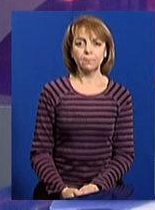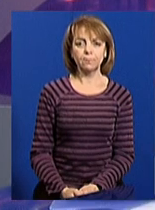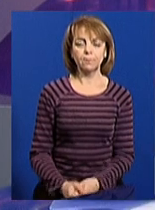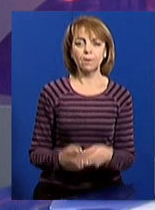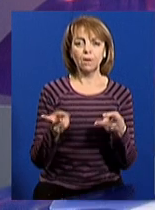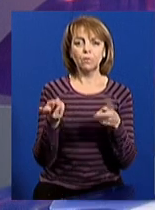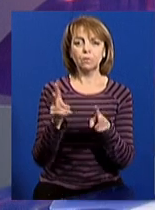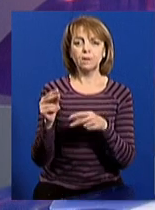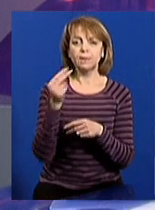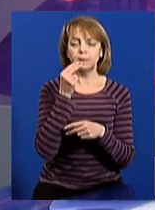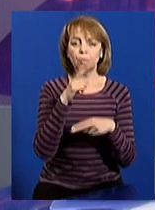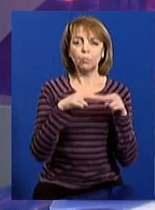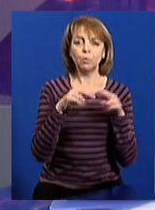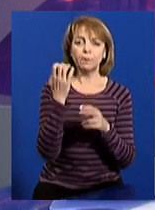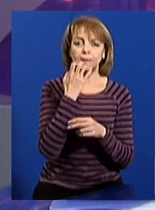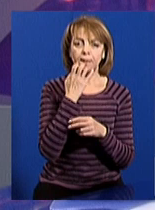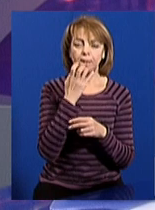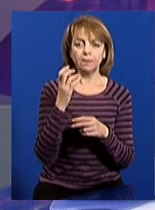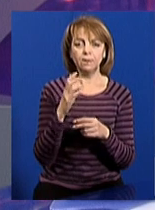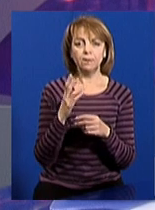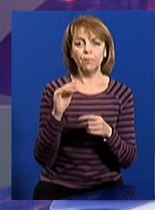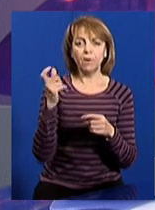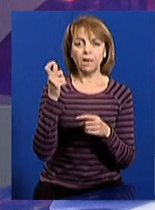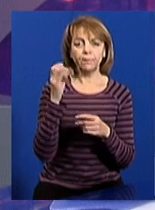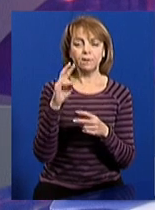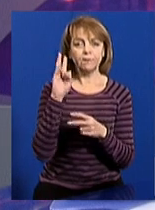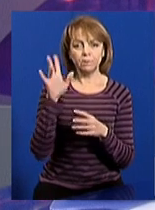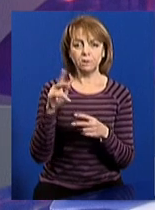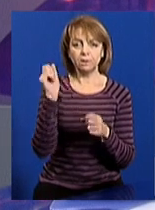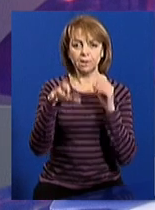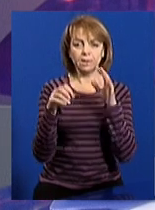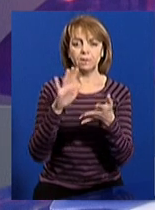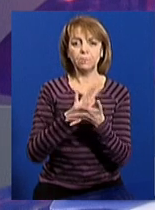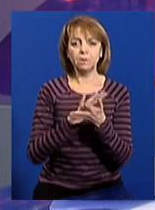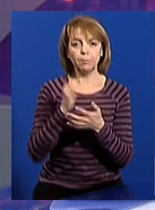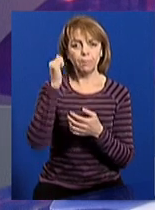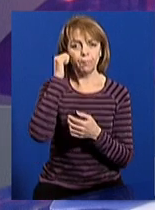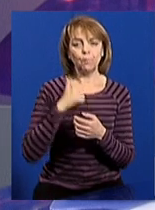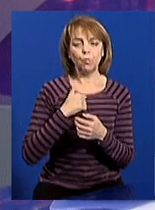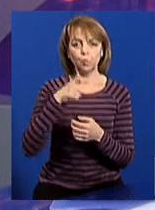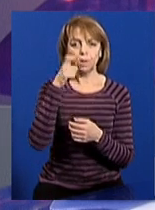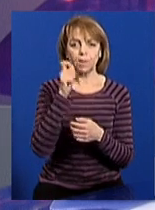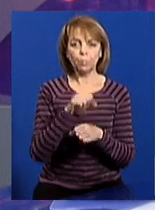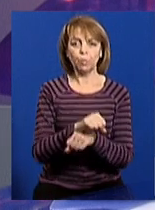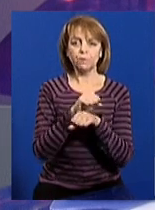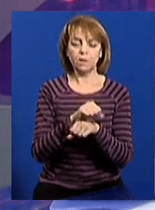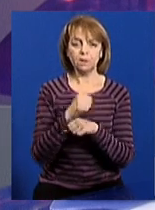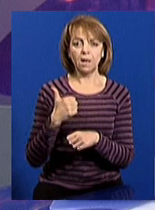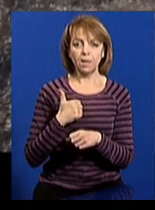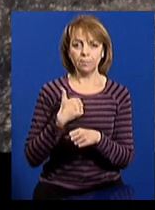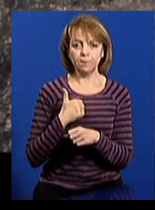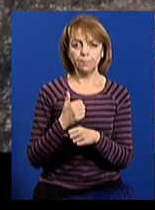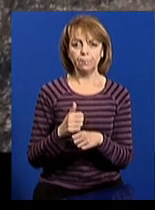Залишки їжі, будматеріали та мішоки з технічною сіллю. У Харкові невідомі закидали сміттям пам'ятник воїнам Української повстанської